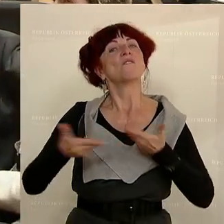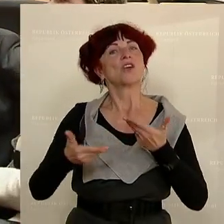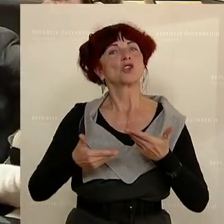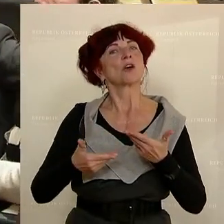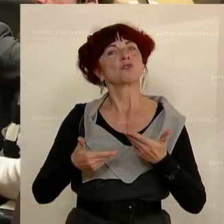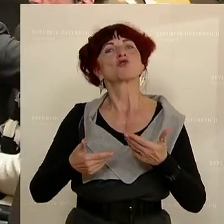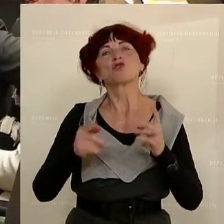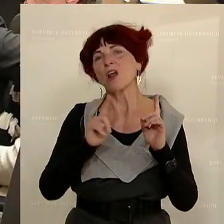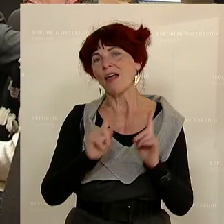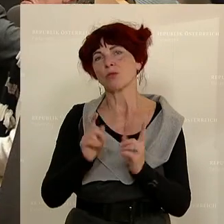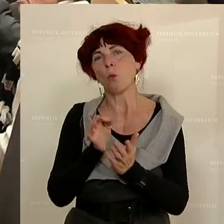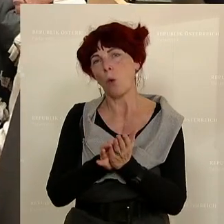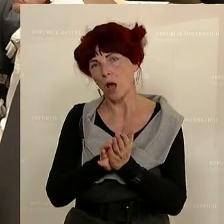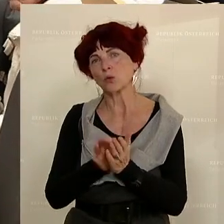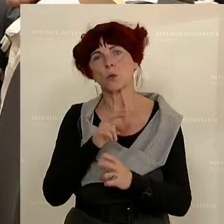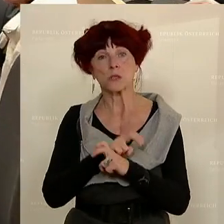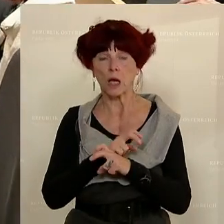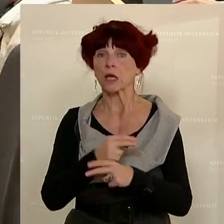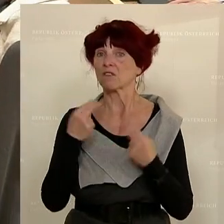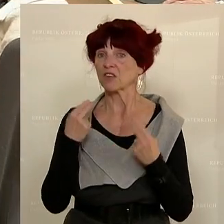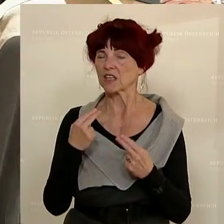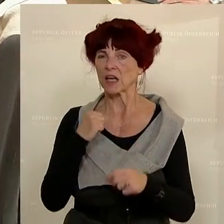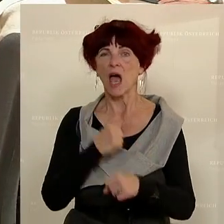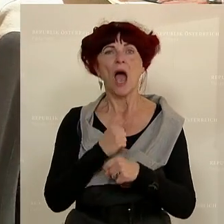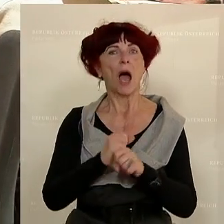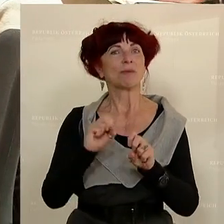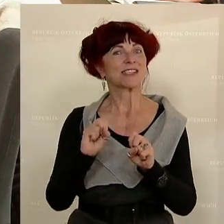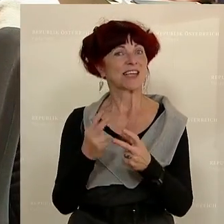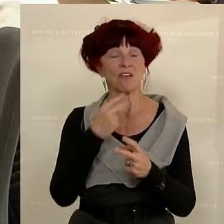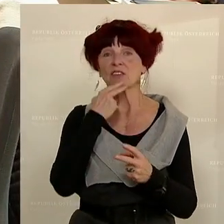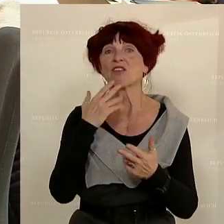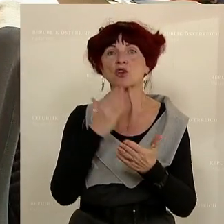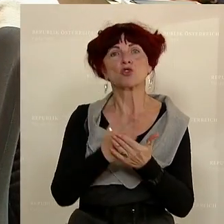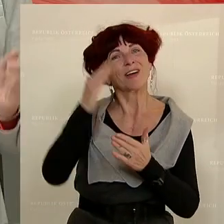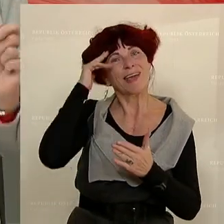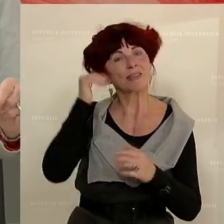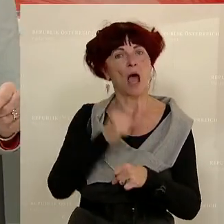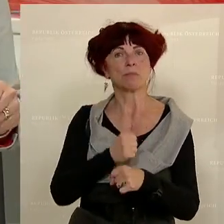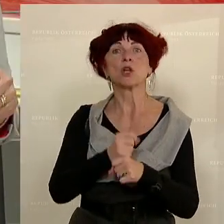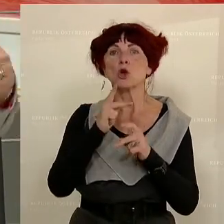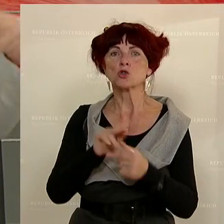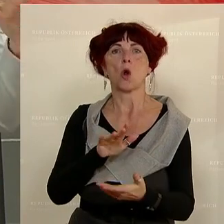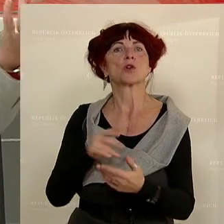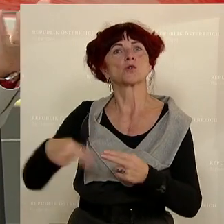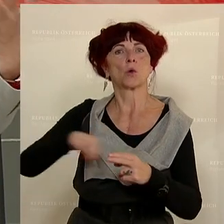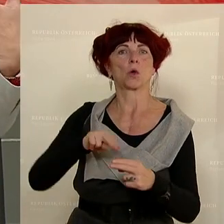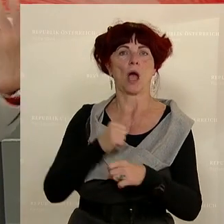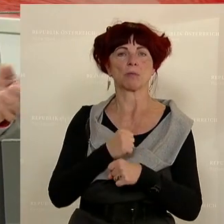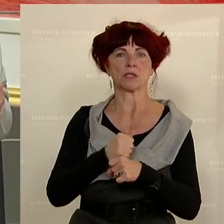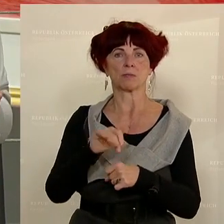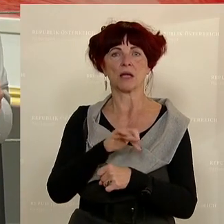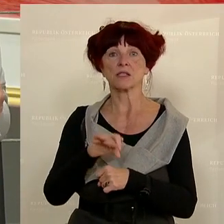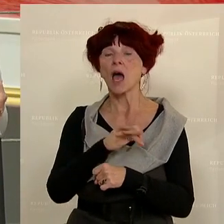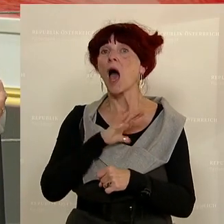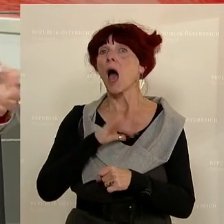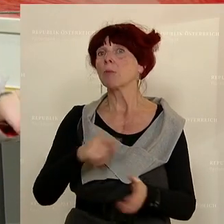um auch Arbeitskräfte, dann auch die eingearbeitet sind, wieder verfügbar zu halten. Was wir aber negativ sehen, ist das